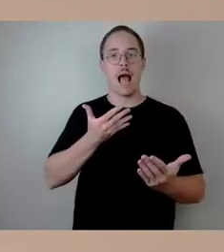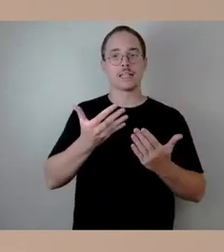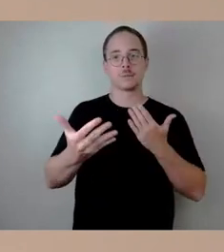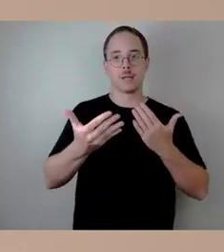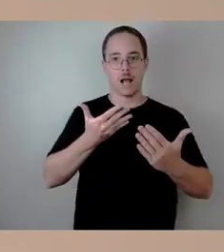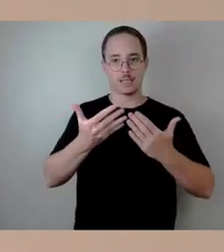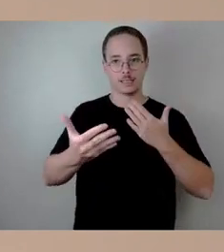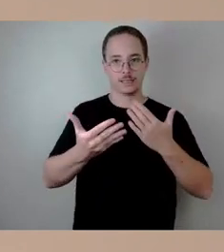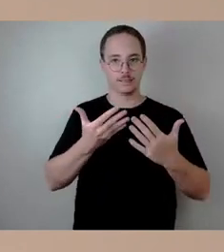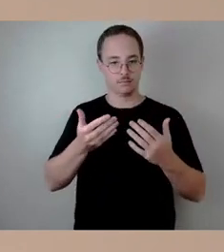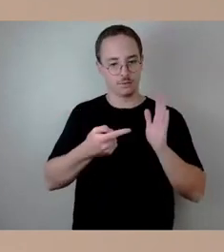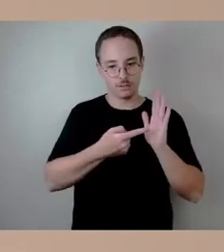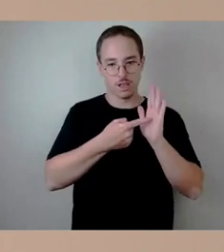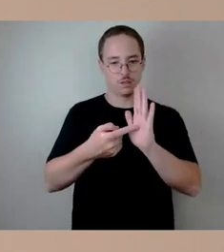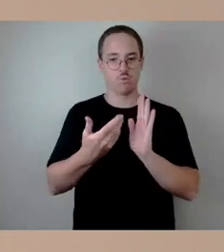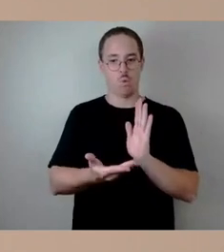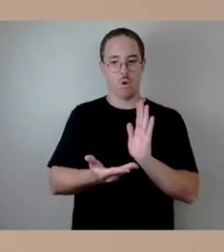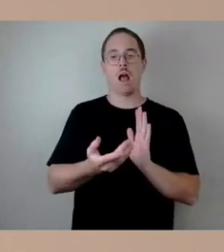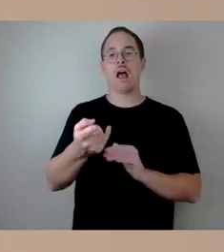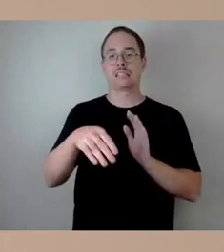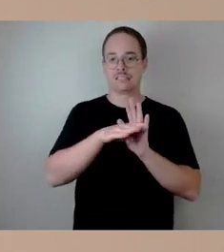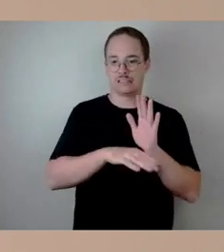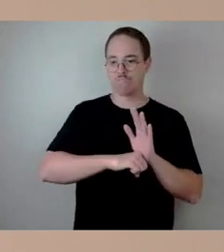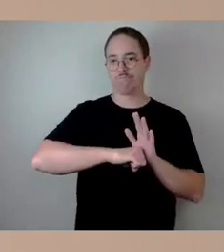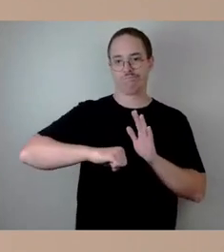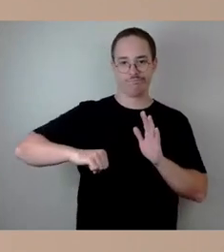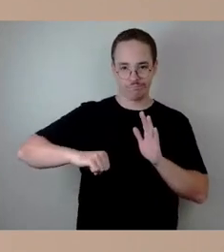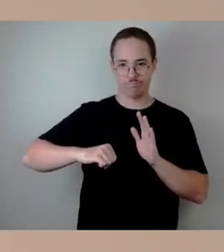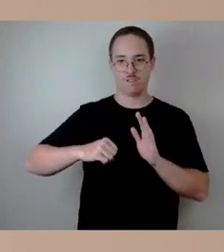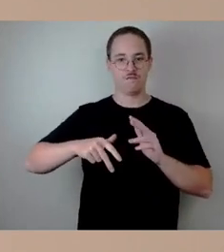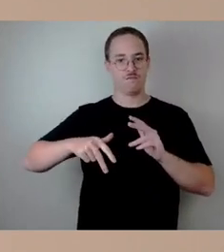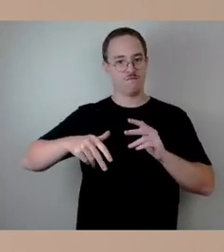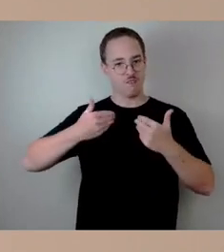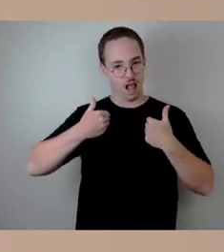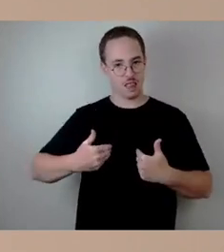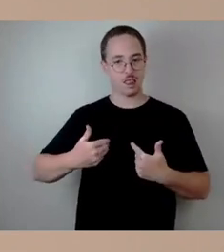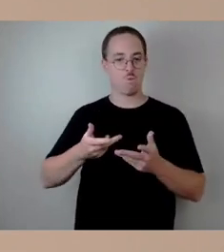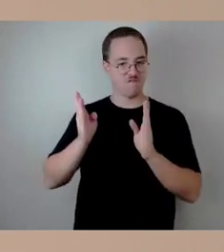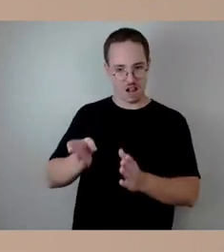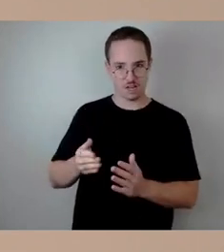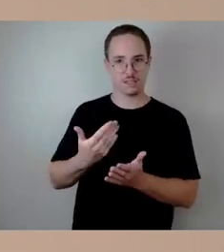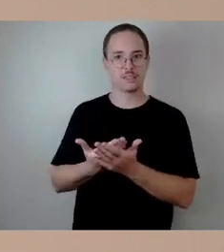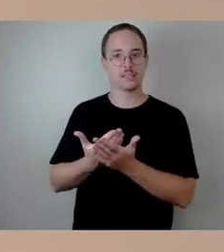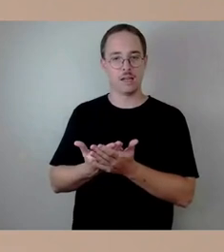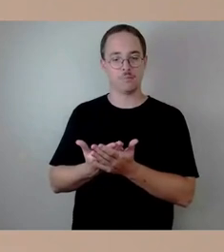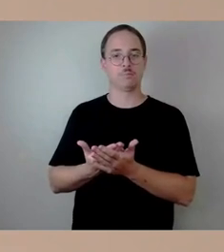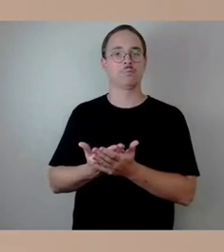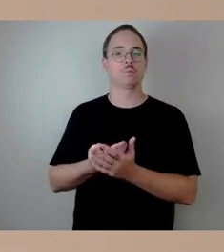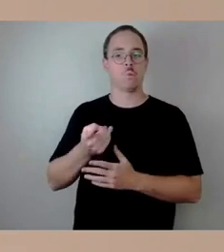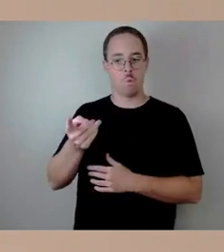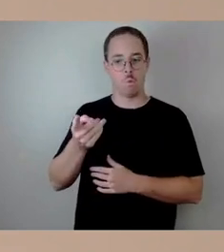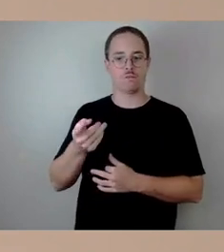welches regelwidrige Verhalten sozusagen den Verkehrsversuch tangiert hat, aber